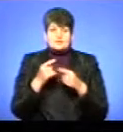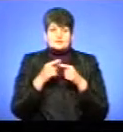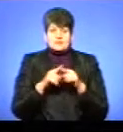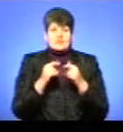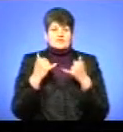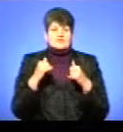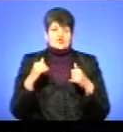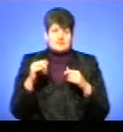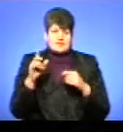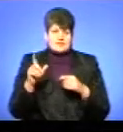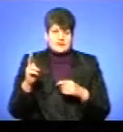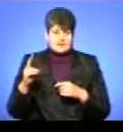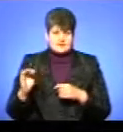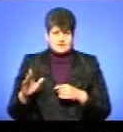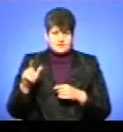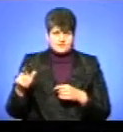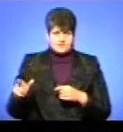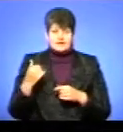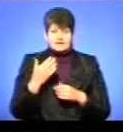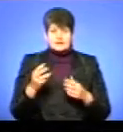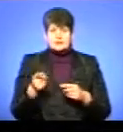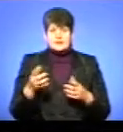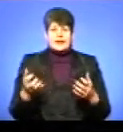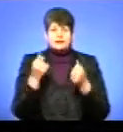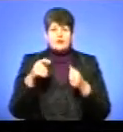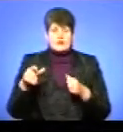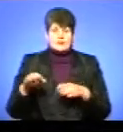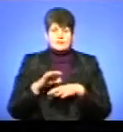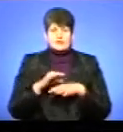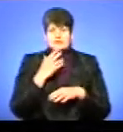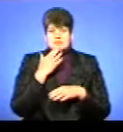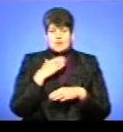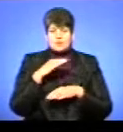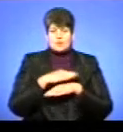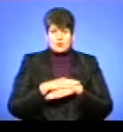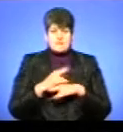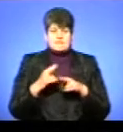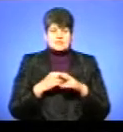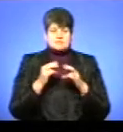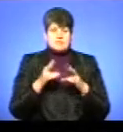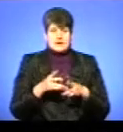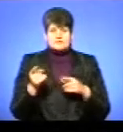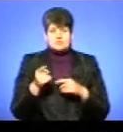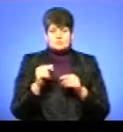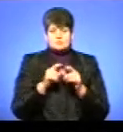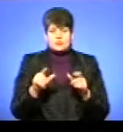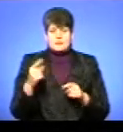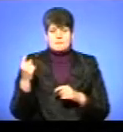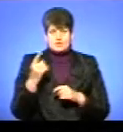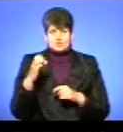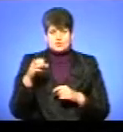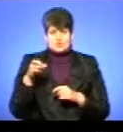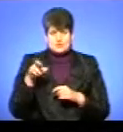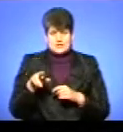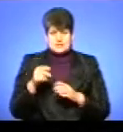надзвичайників. Для них тернопільські рятувальники провели національний урок безпеки у Тернопільській спеціалізованій школі першого ступеня